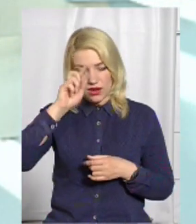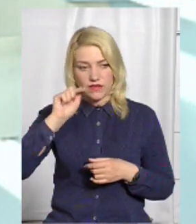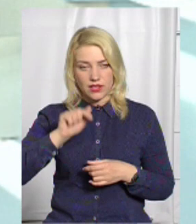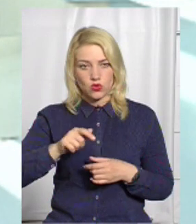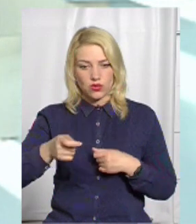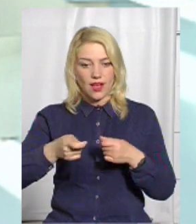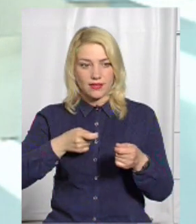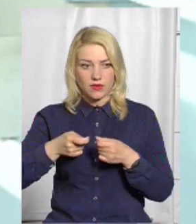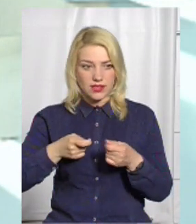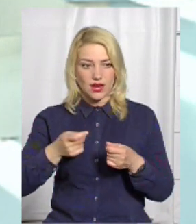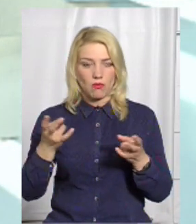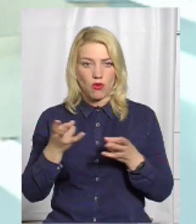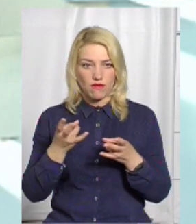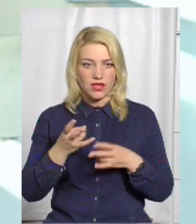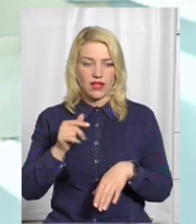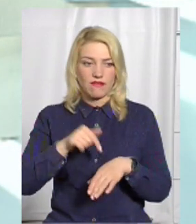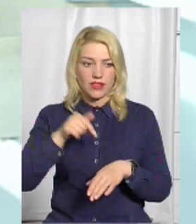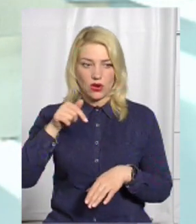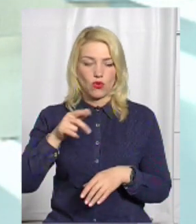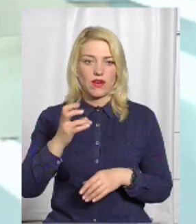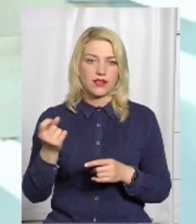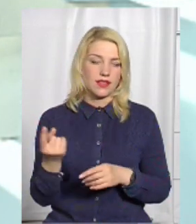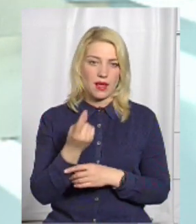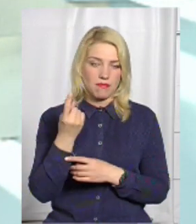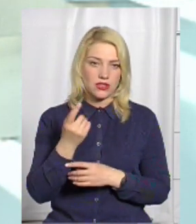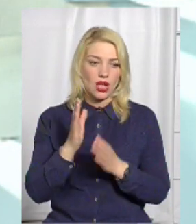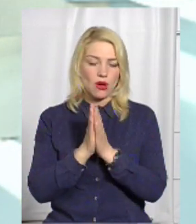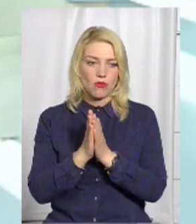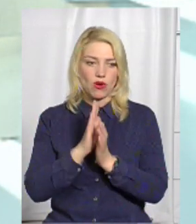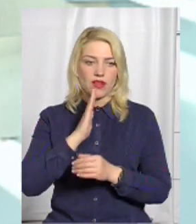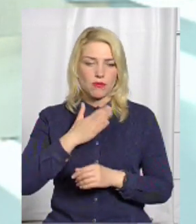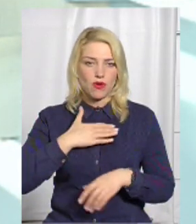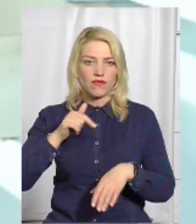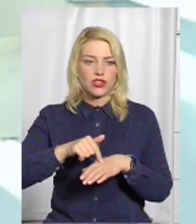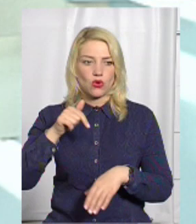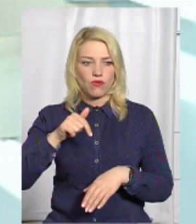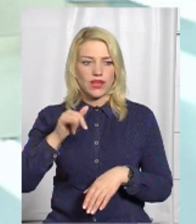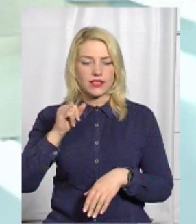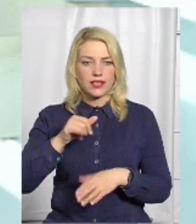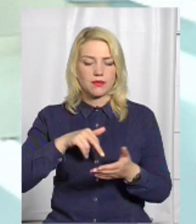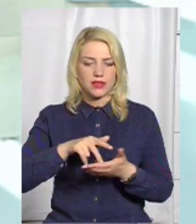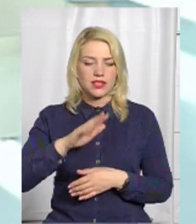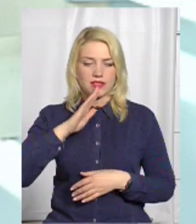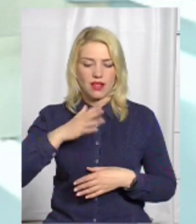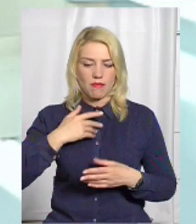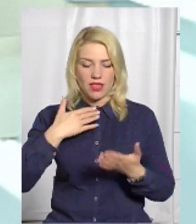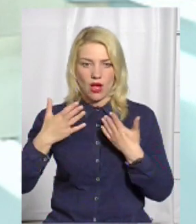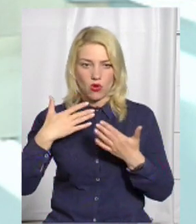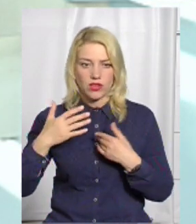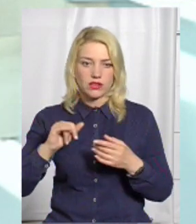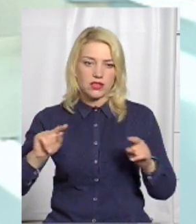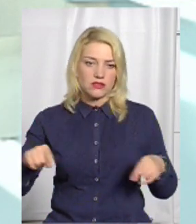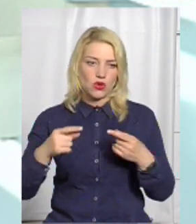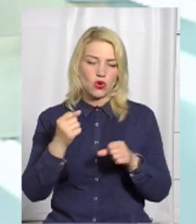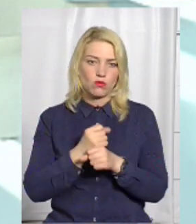і тут адміністрація має відреагувати найперше. Тому прохання має відреагувати і піти з нами на контакт, і